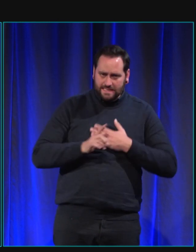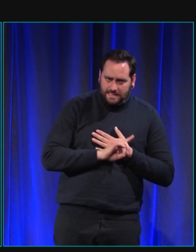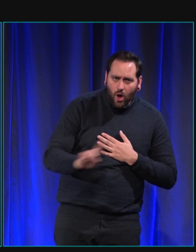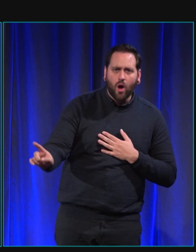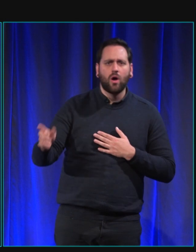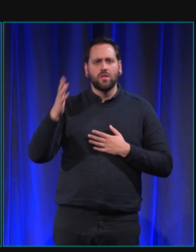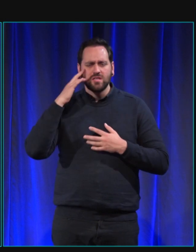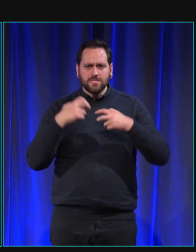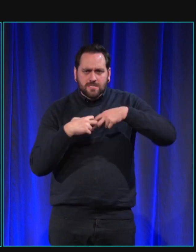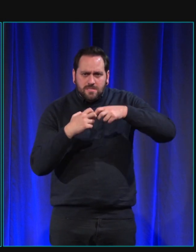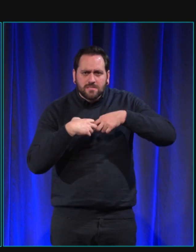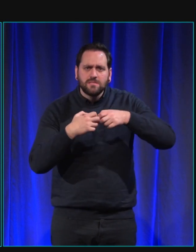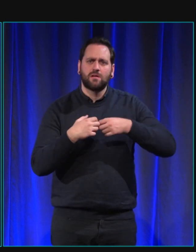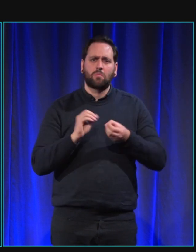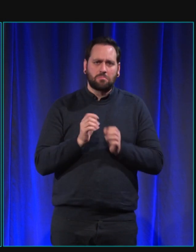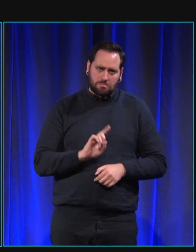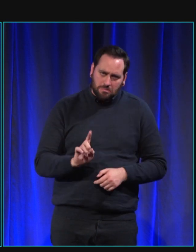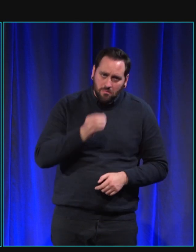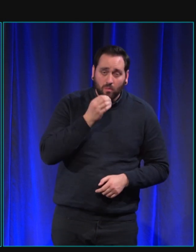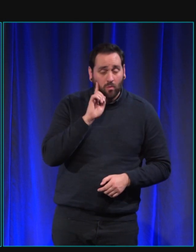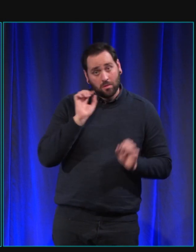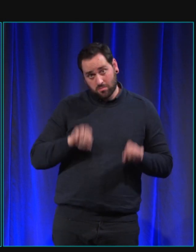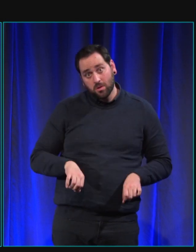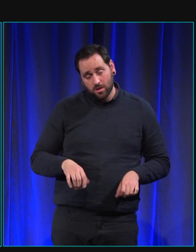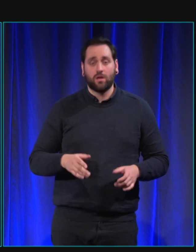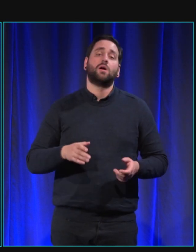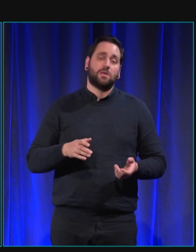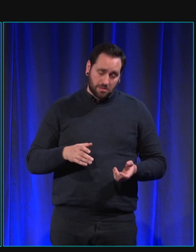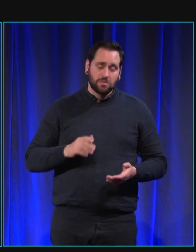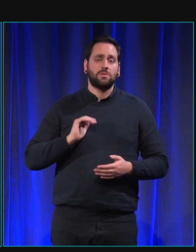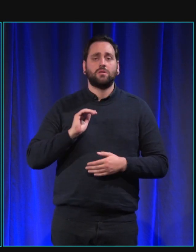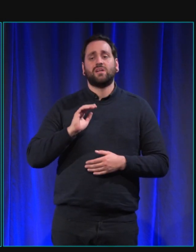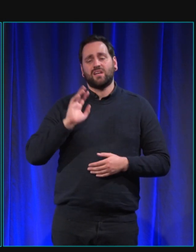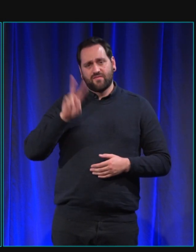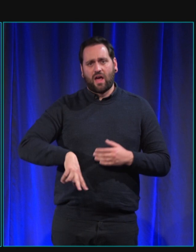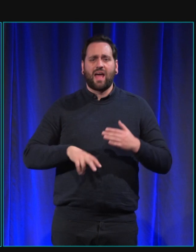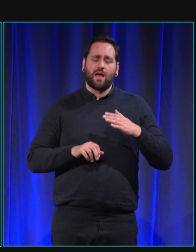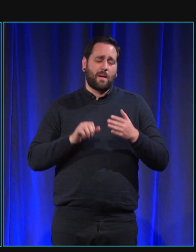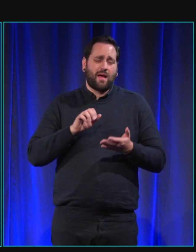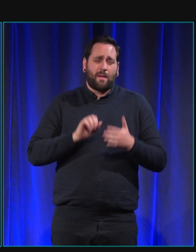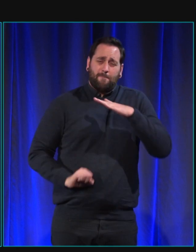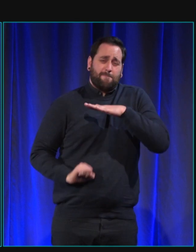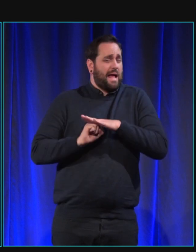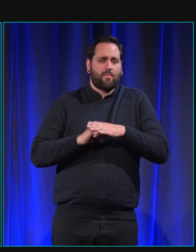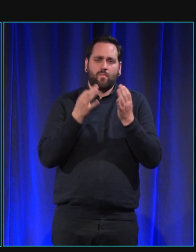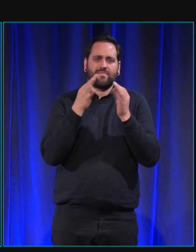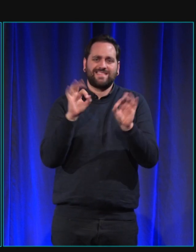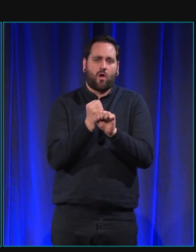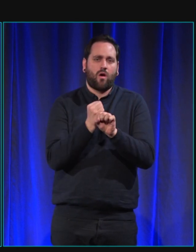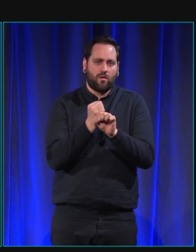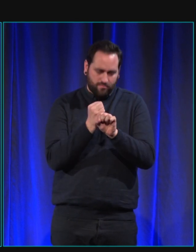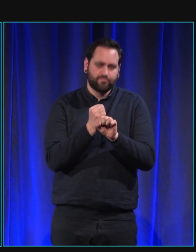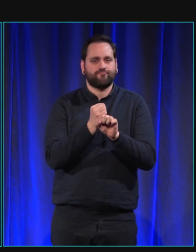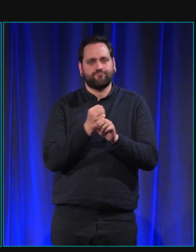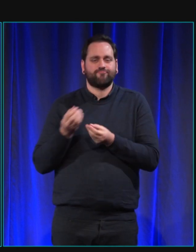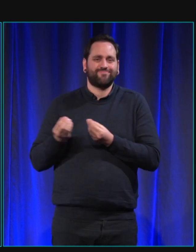aussi de ses petits soucis, les chiens. Et à l'âge de 10 ans maximum, à l'école de l'Île-de-France, les chiens sont mis à